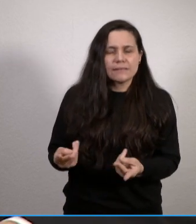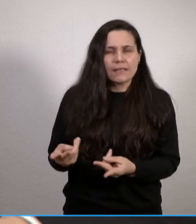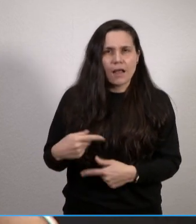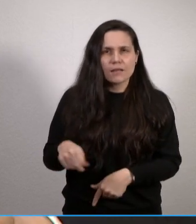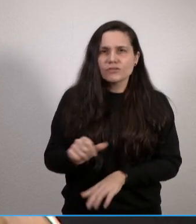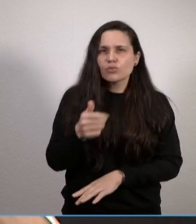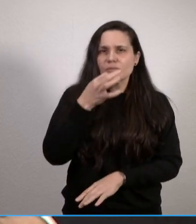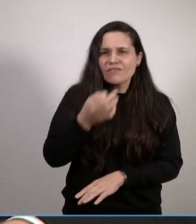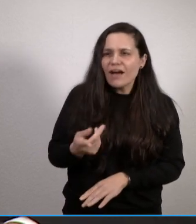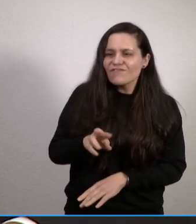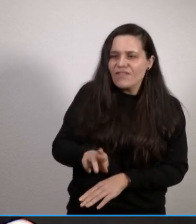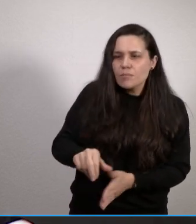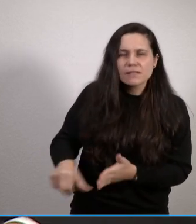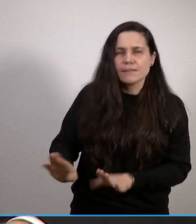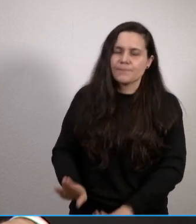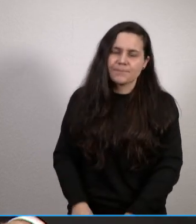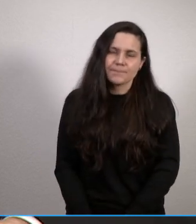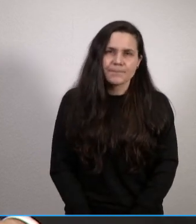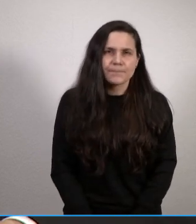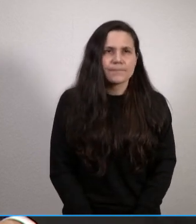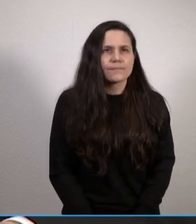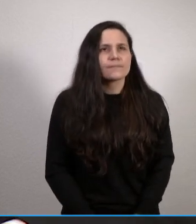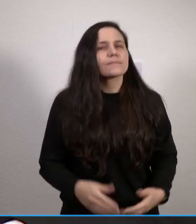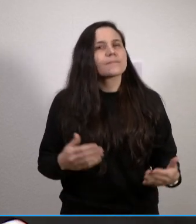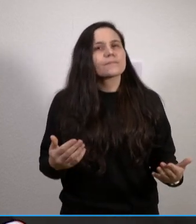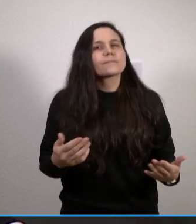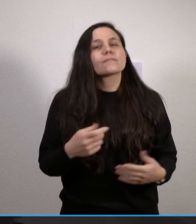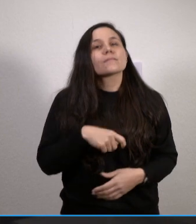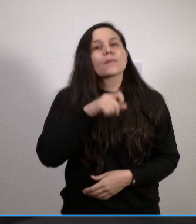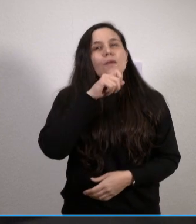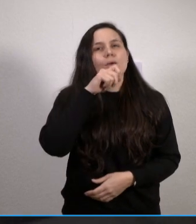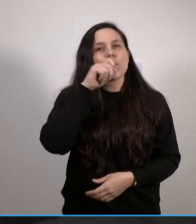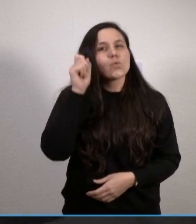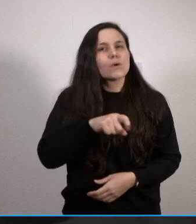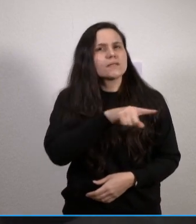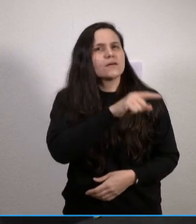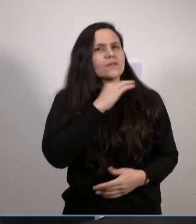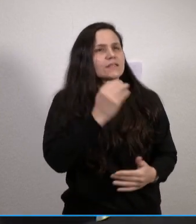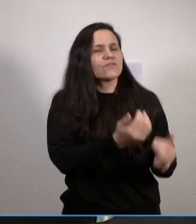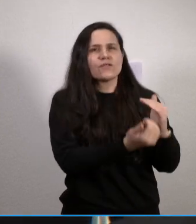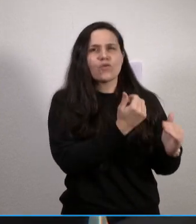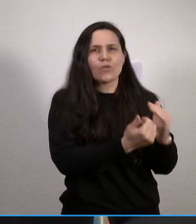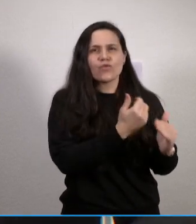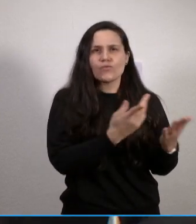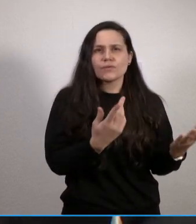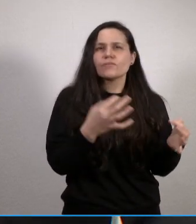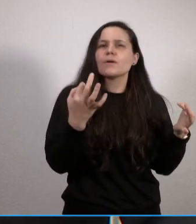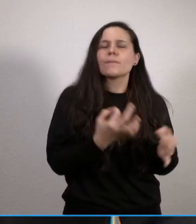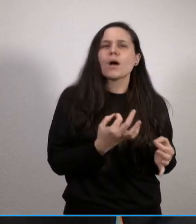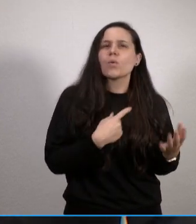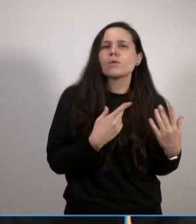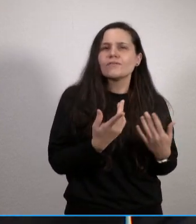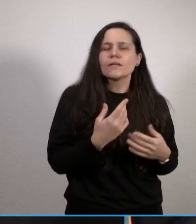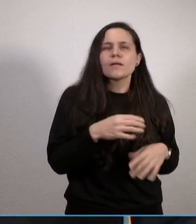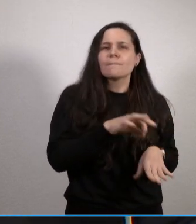Niedersachsen nochmal in den Blick nehmen, aufgrund des Krieges in ihrem Heimatland haben die ukrainischen Flüchtenden dann ja auch Anspruch auf eine medizinische Akutversorgung in Deutschland.